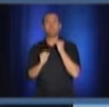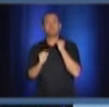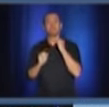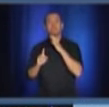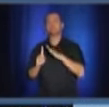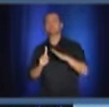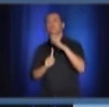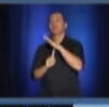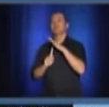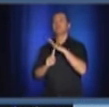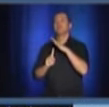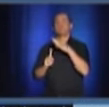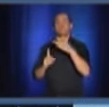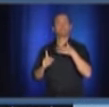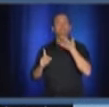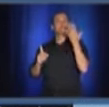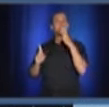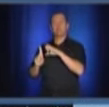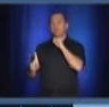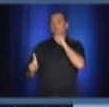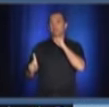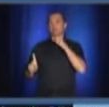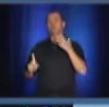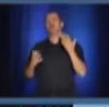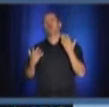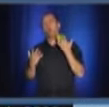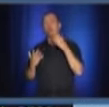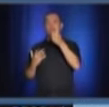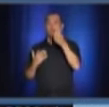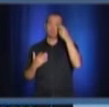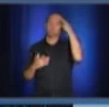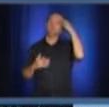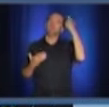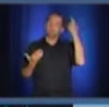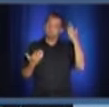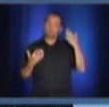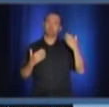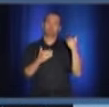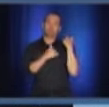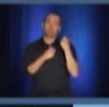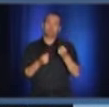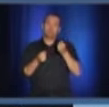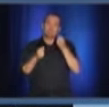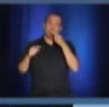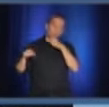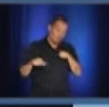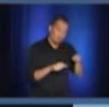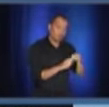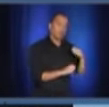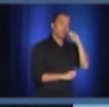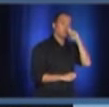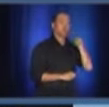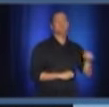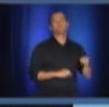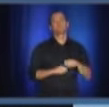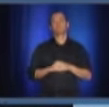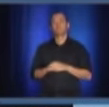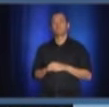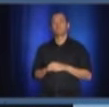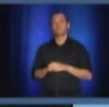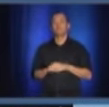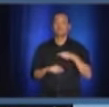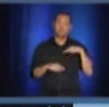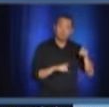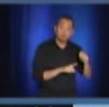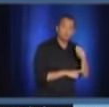où je n pas respecté, ou on s'est rapproché un peu comme tel. Dans le fond, je vais y aller passer le